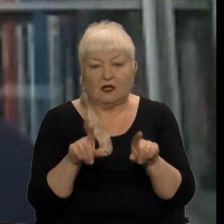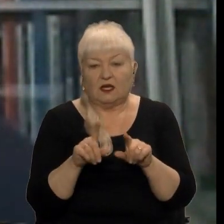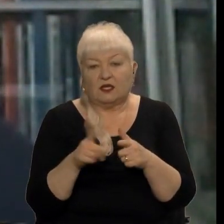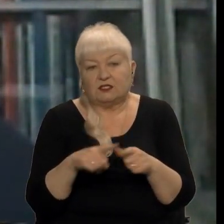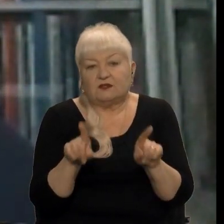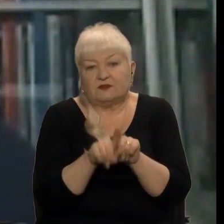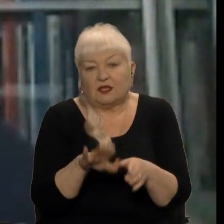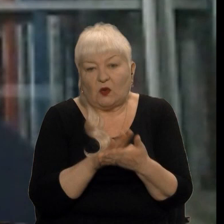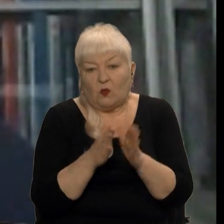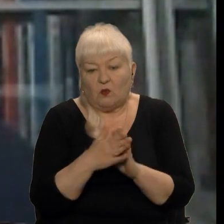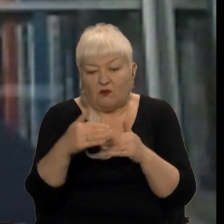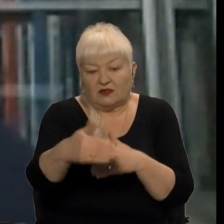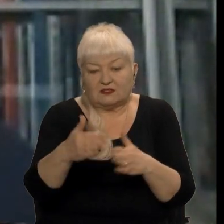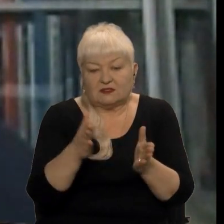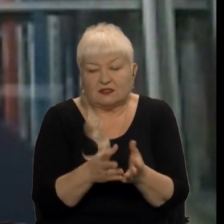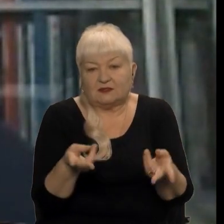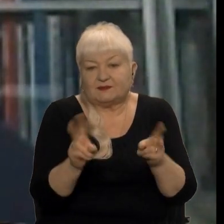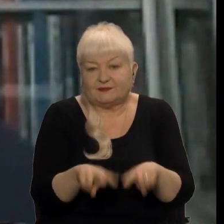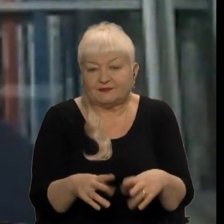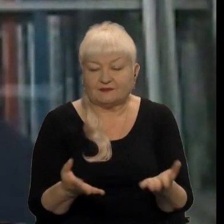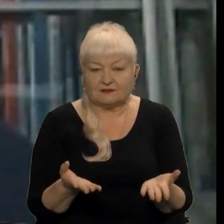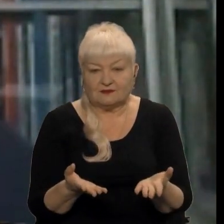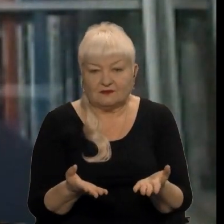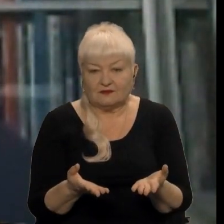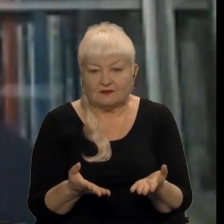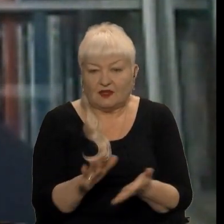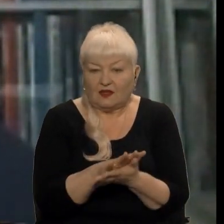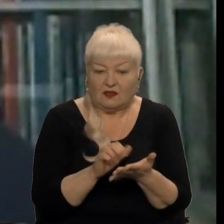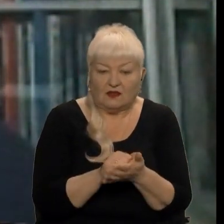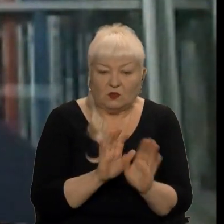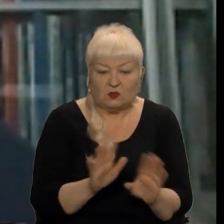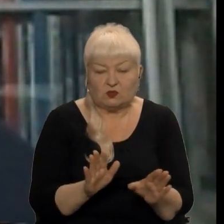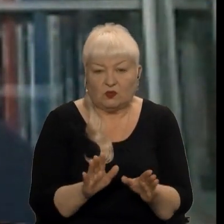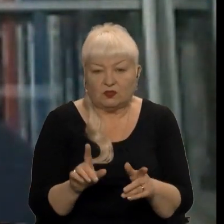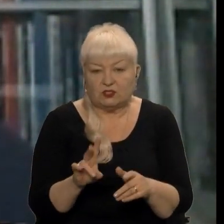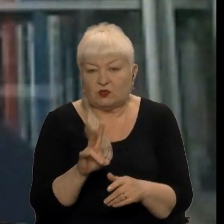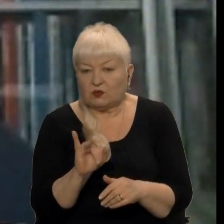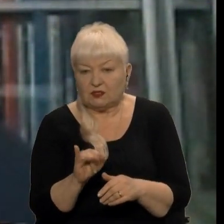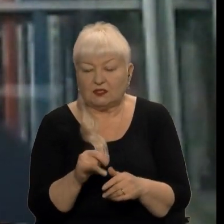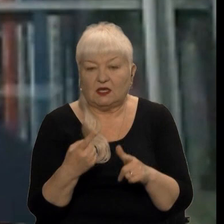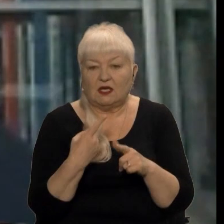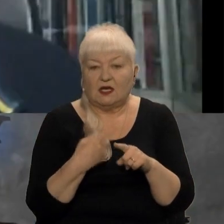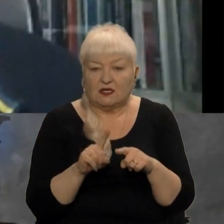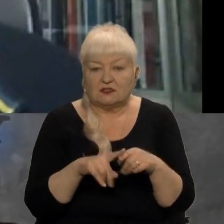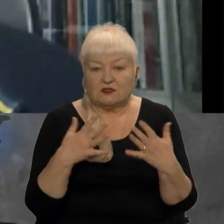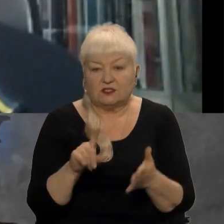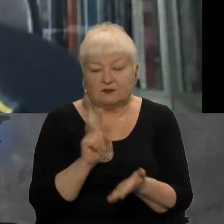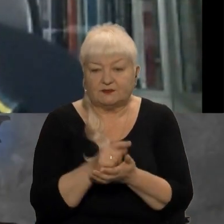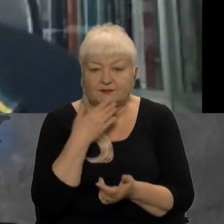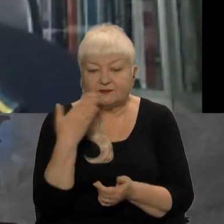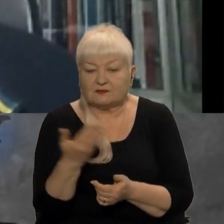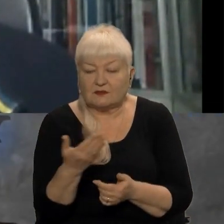чорна скринька залишилася, неушкодженою чи ні, тут вже має доповідати